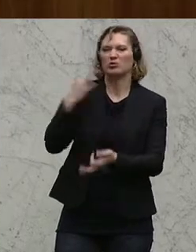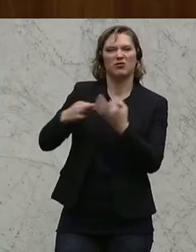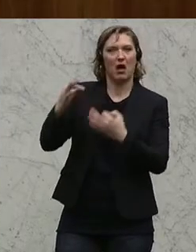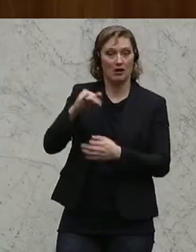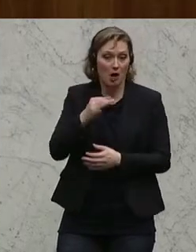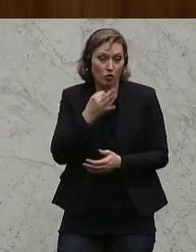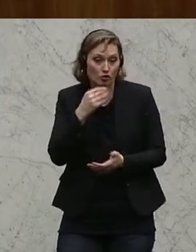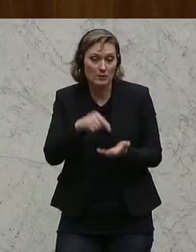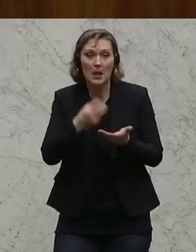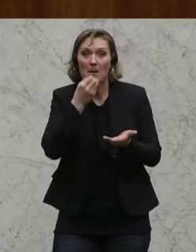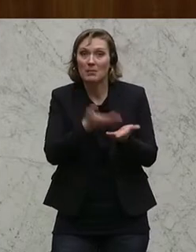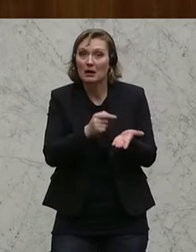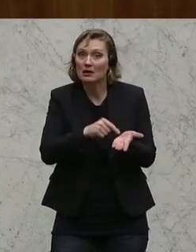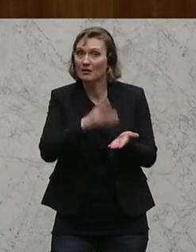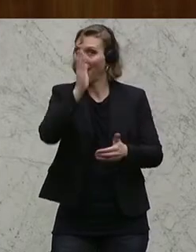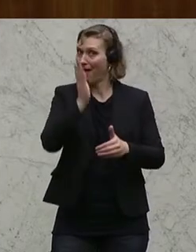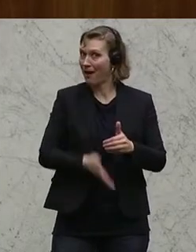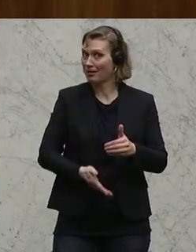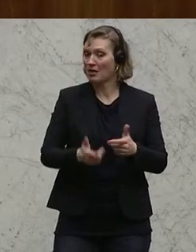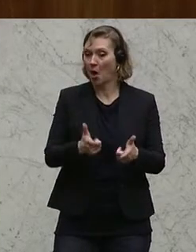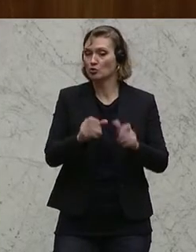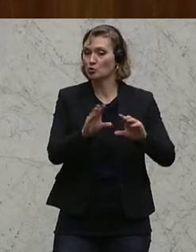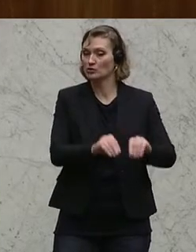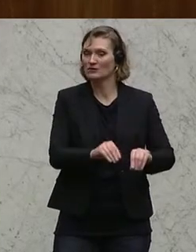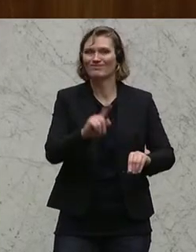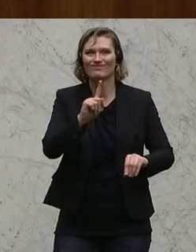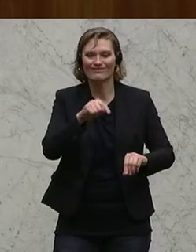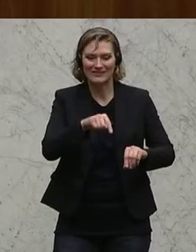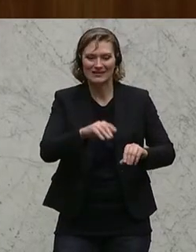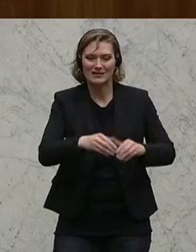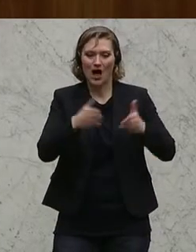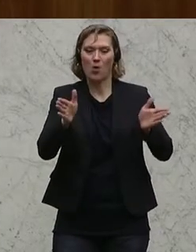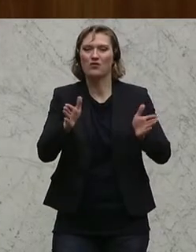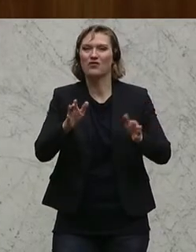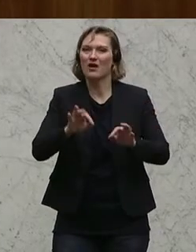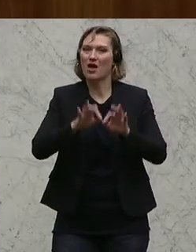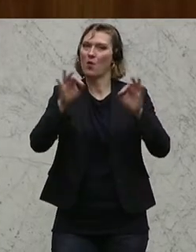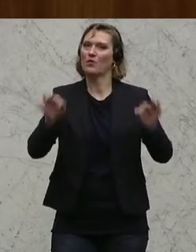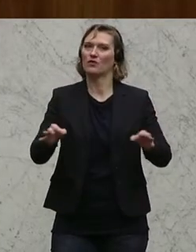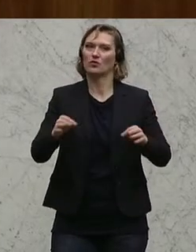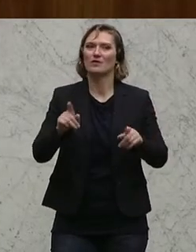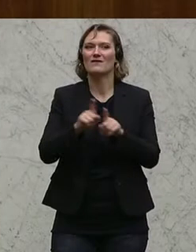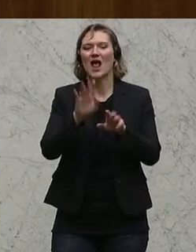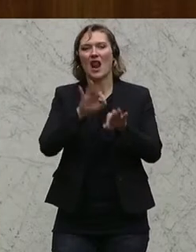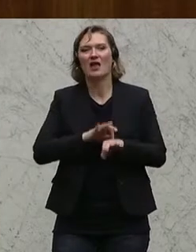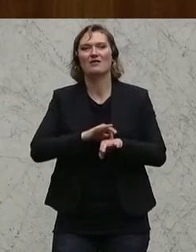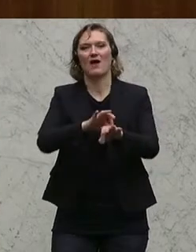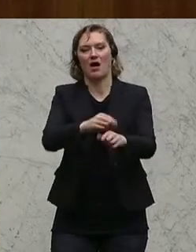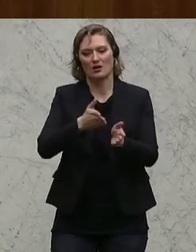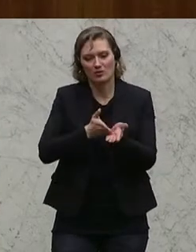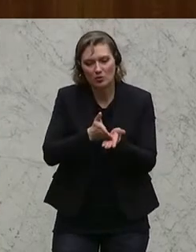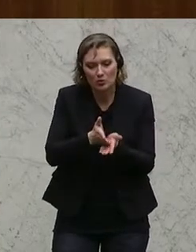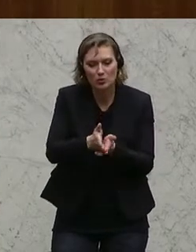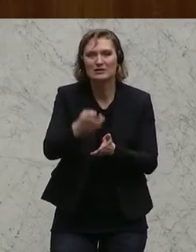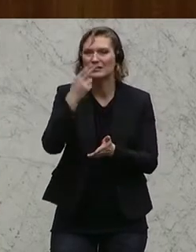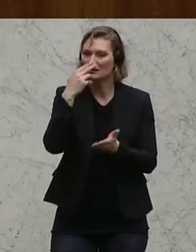Christbericht nicht das Ende dieses Ausschusses sein, sondern es ist der Beginn. Das ist einfach der Leitfaden, den wir brauchen, um einfach